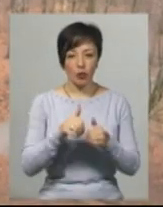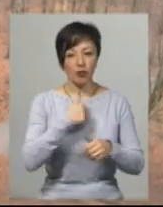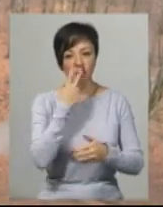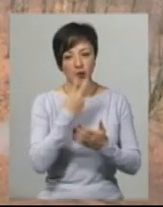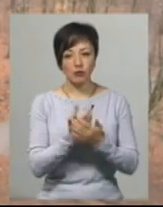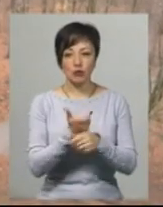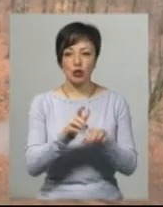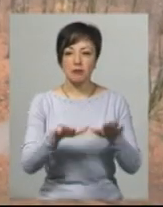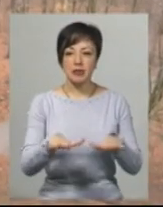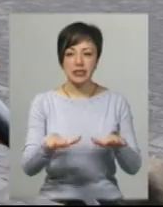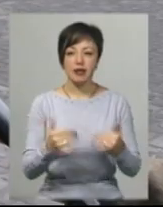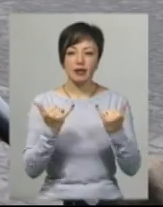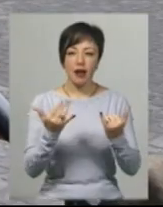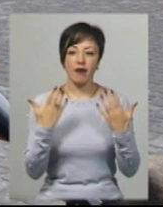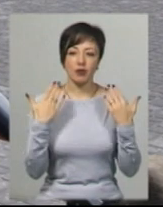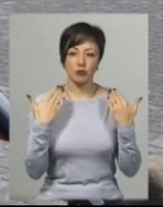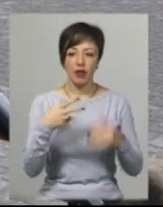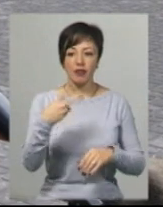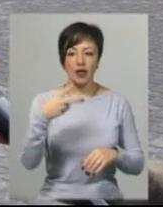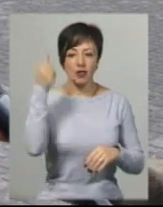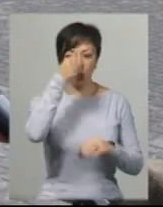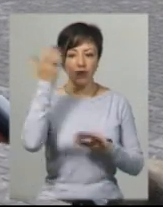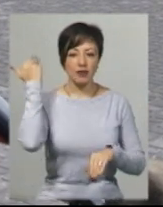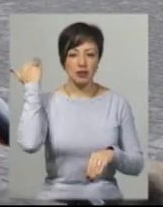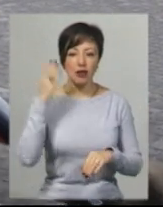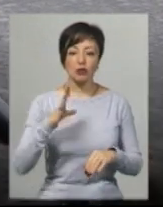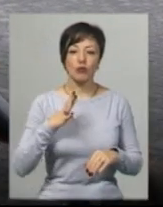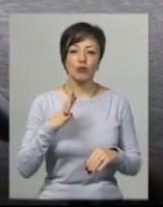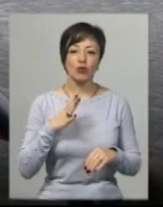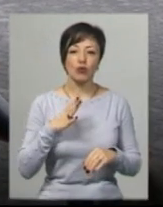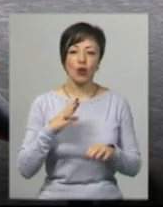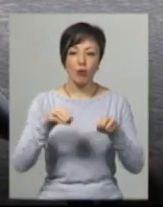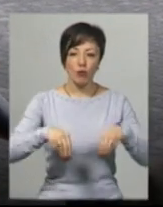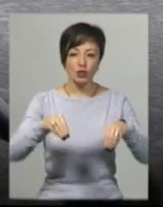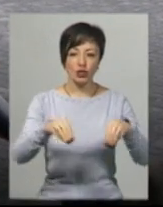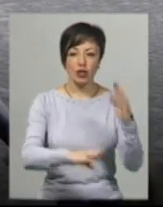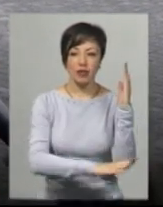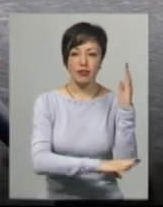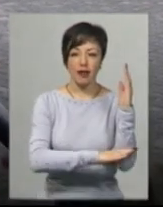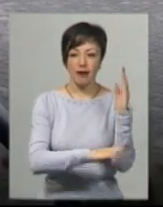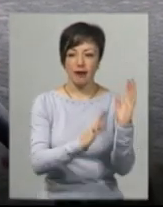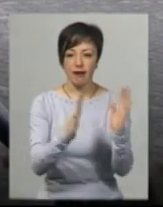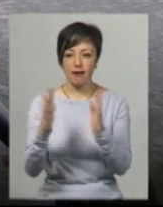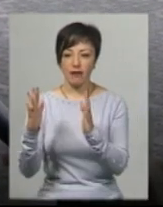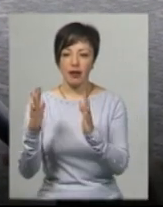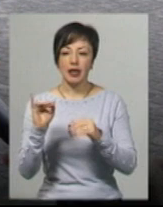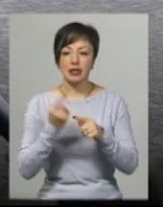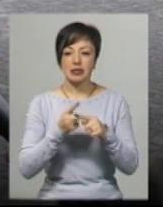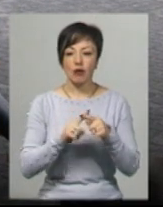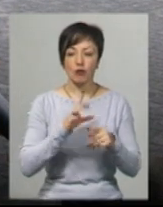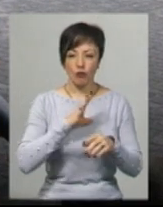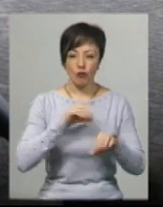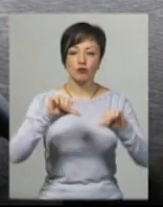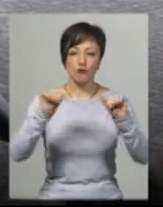бачити тут більший місць для відпочинку. Років 20 тому були посаджені дерева. І це був вже